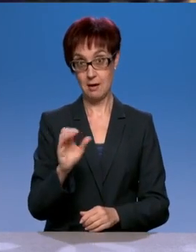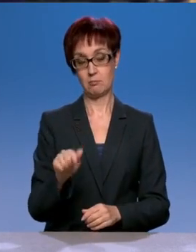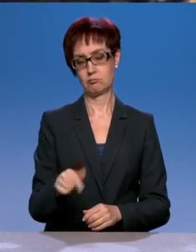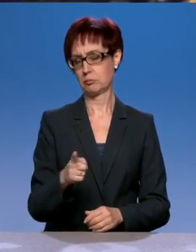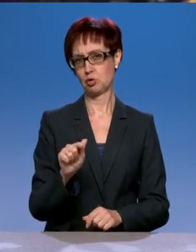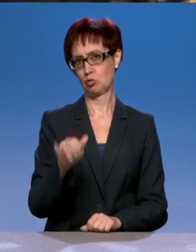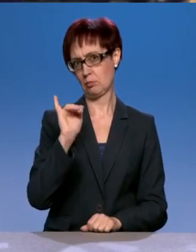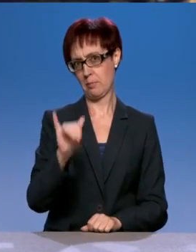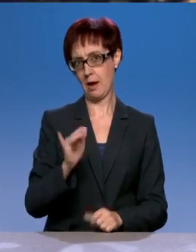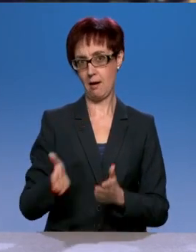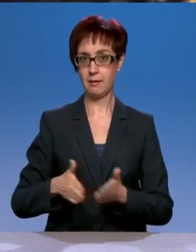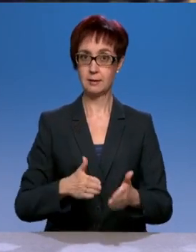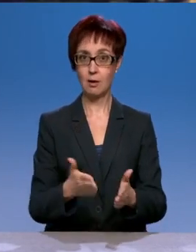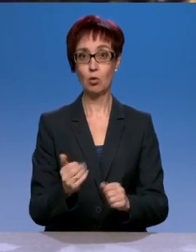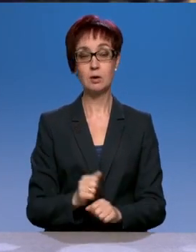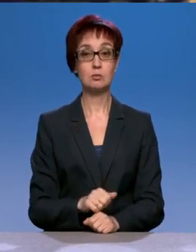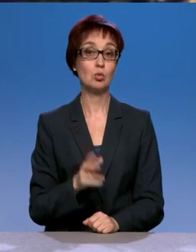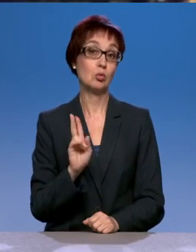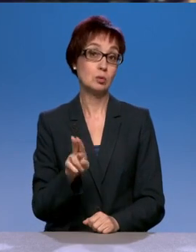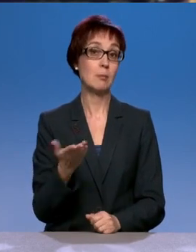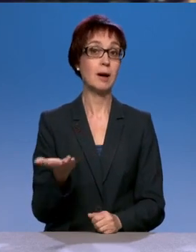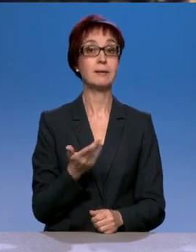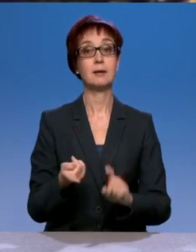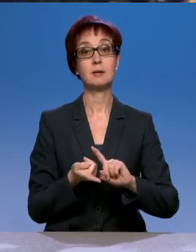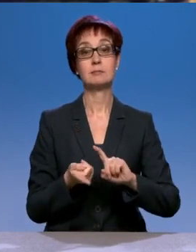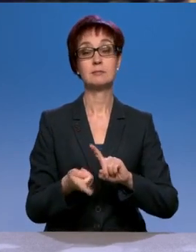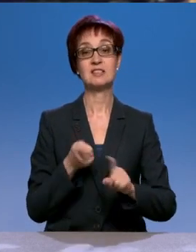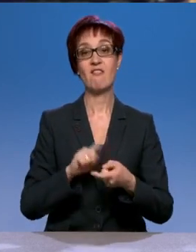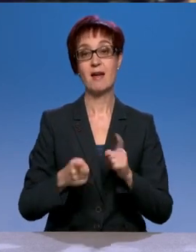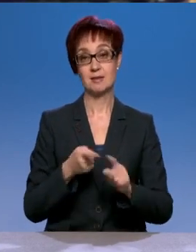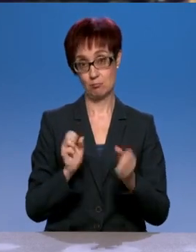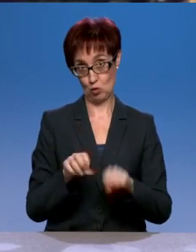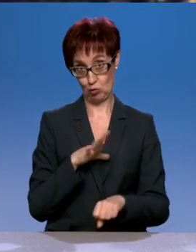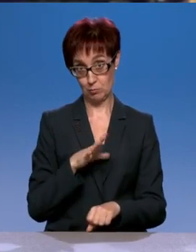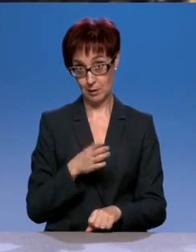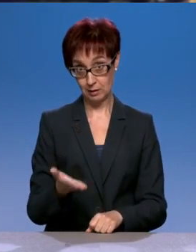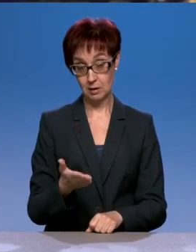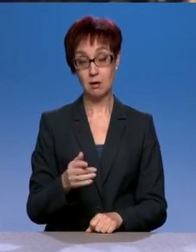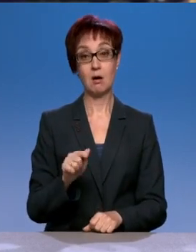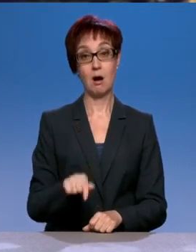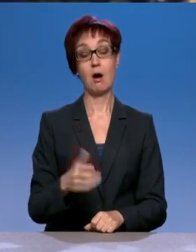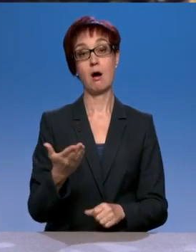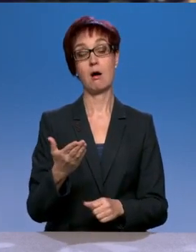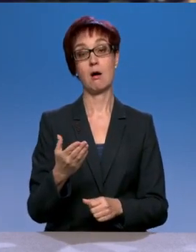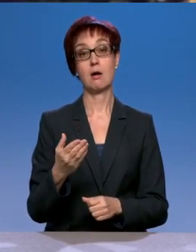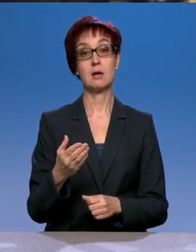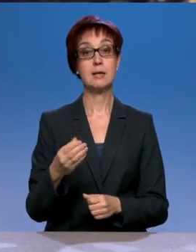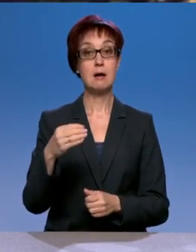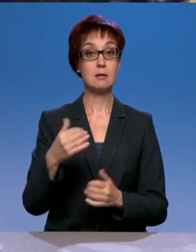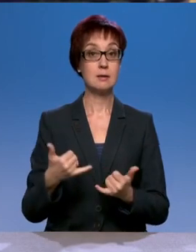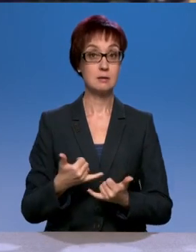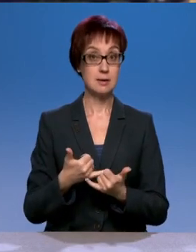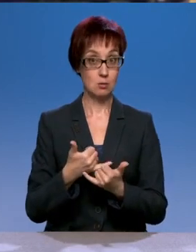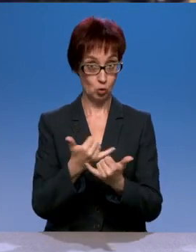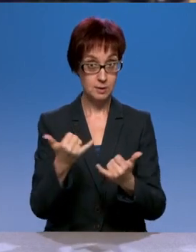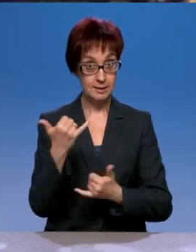кому-то может быть большой друг или родственник. Ага, это обязательно. Поэтому, как бы... содержание действительно кому как выгодно. Кто-то имеет